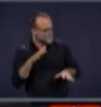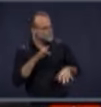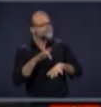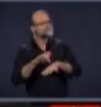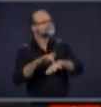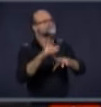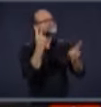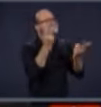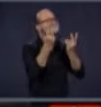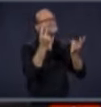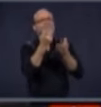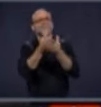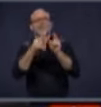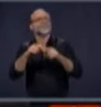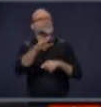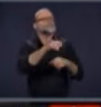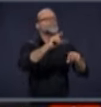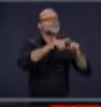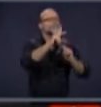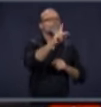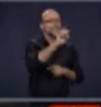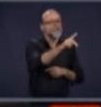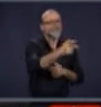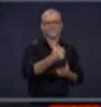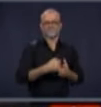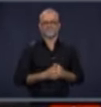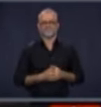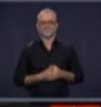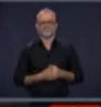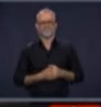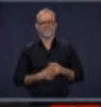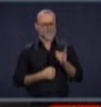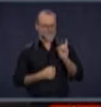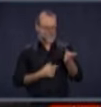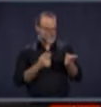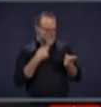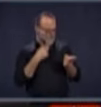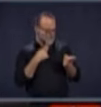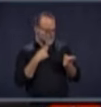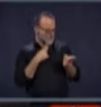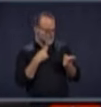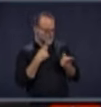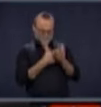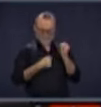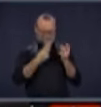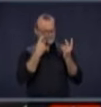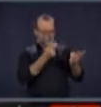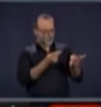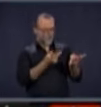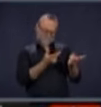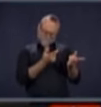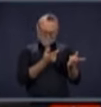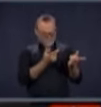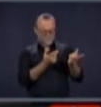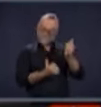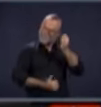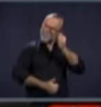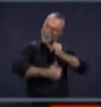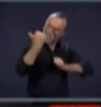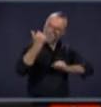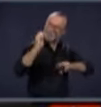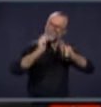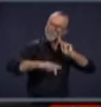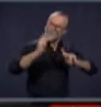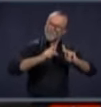Nous avons circulé un peu pour voir ce qui se passait dans les parcs. et ce que j'ai vu, la plus